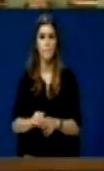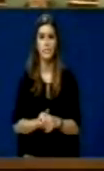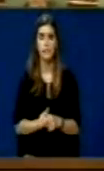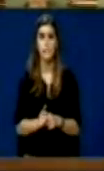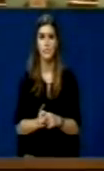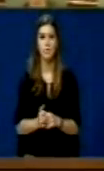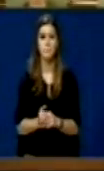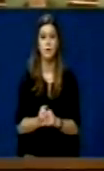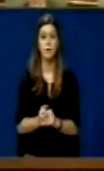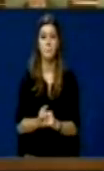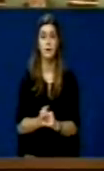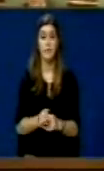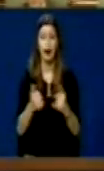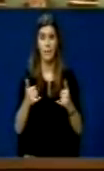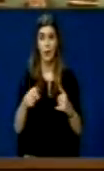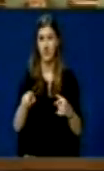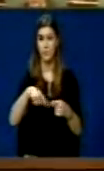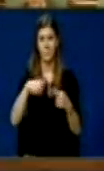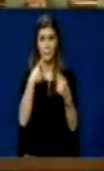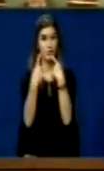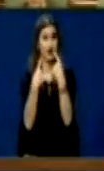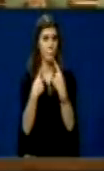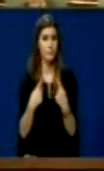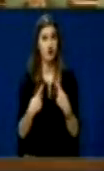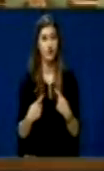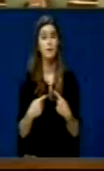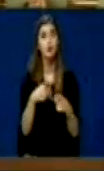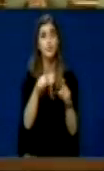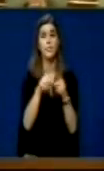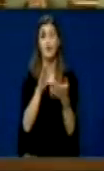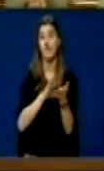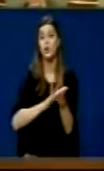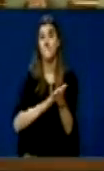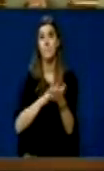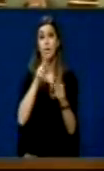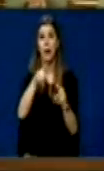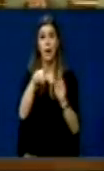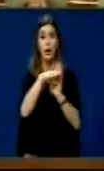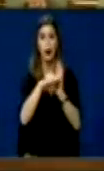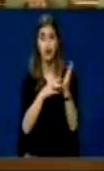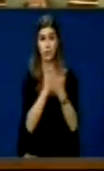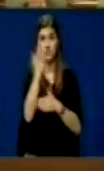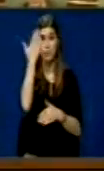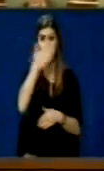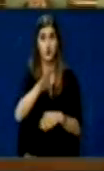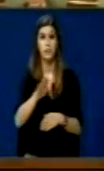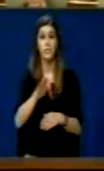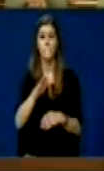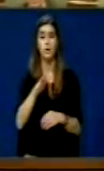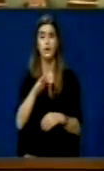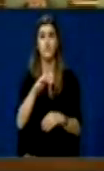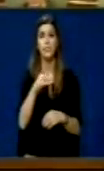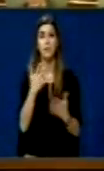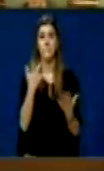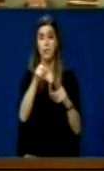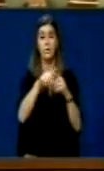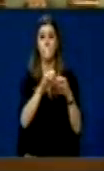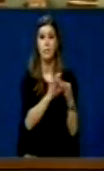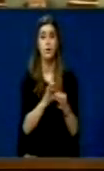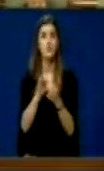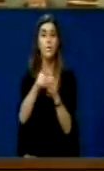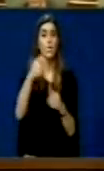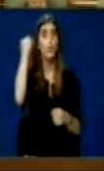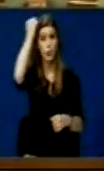Në këto momente, kër ne po flasim, nese du të ishte sigur që këllisht du të kalante, atëherë rridhëmisht të dhe Kosova